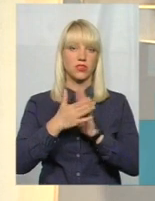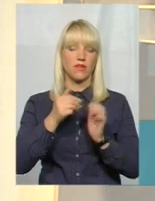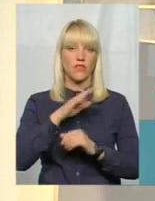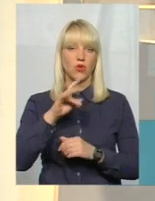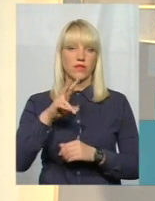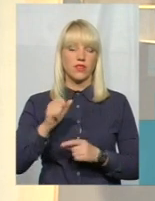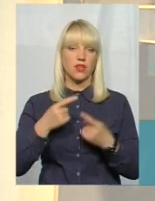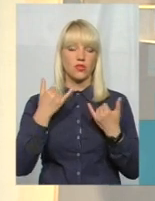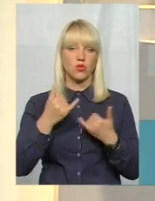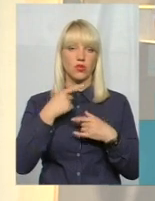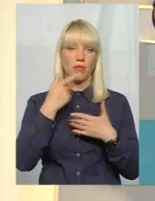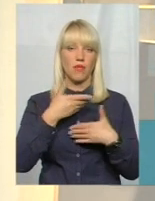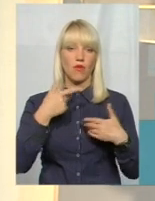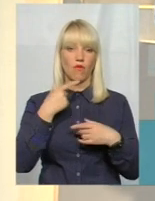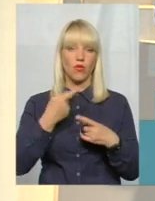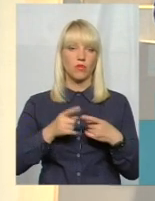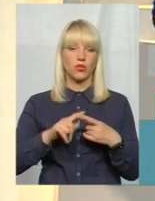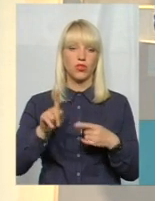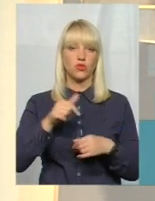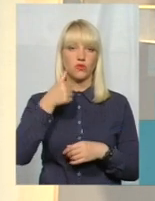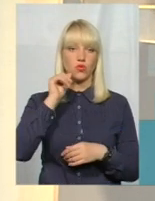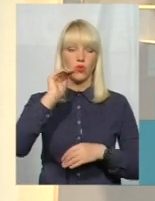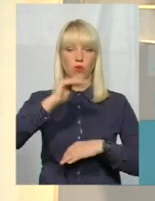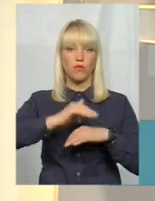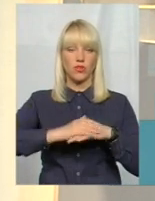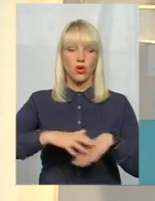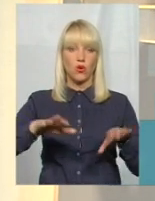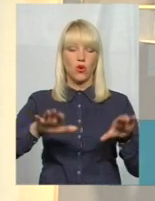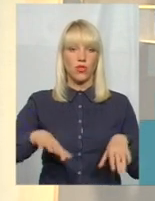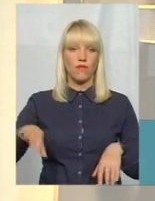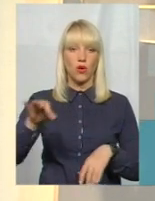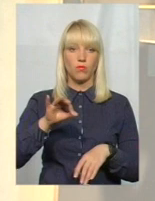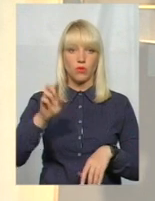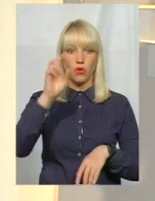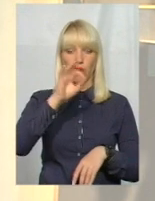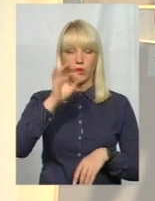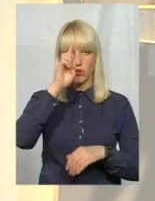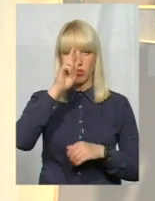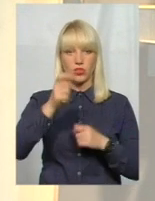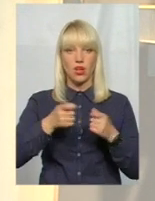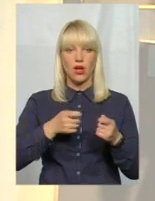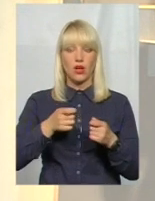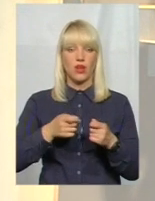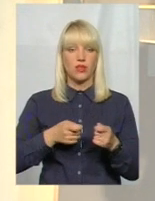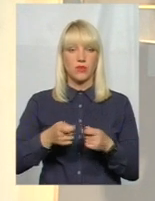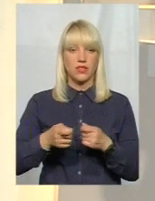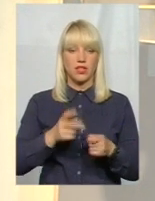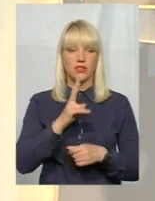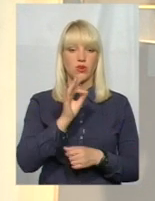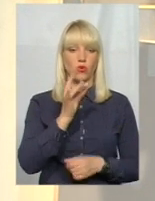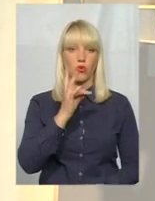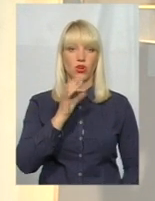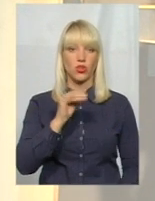Говоримо сьогодні про те, що вчора увечері голова обласної облдержадміністрації Хмельницької Олександр Корнійчук